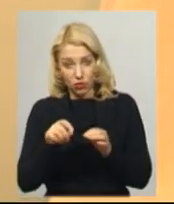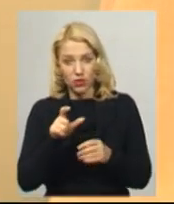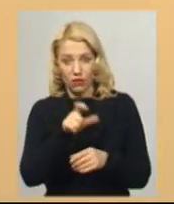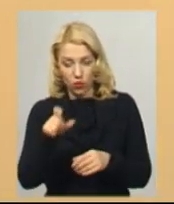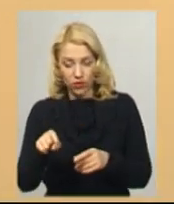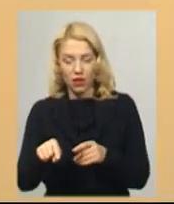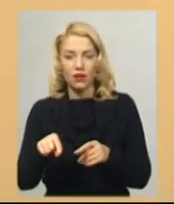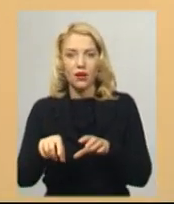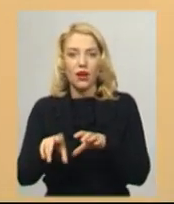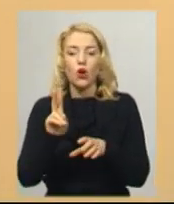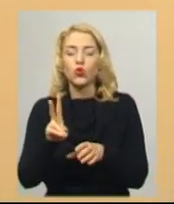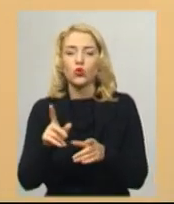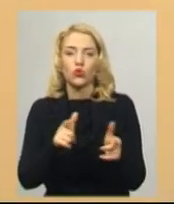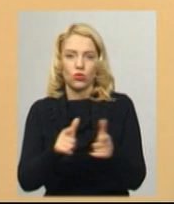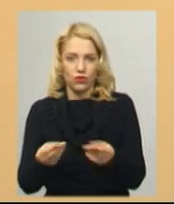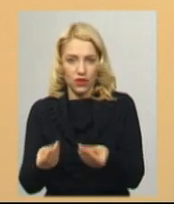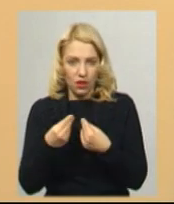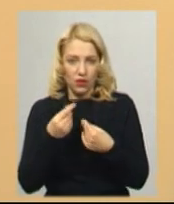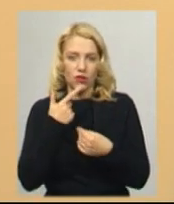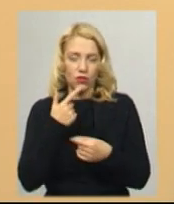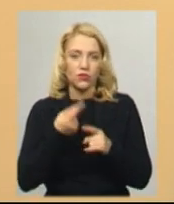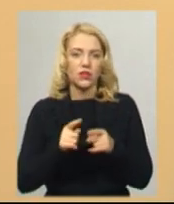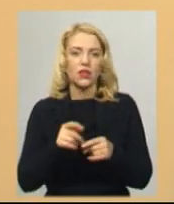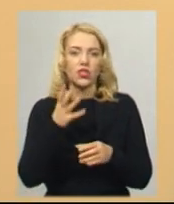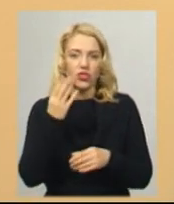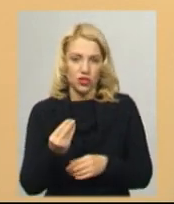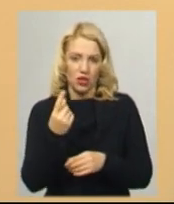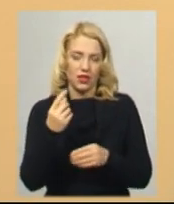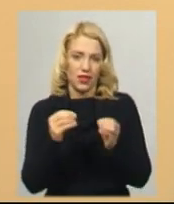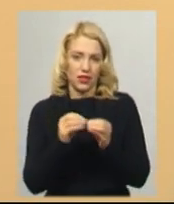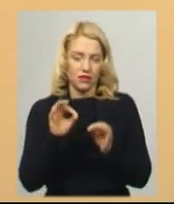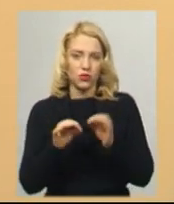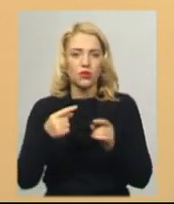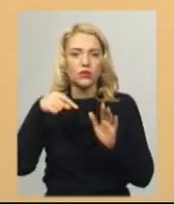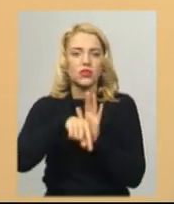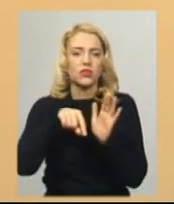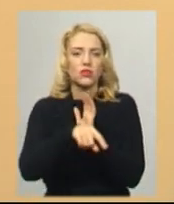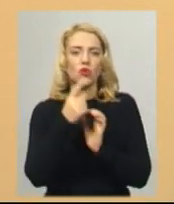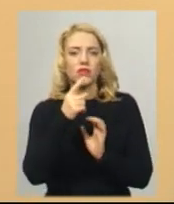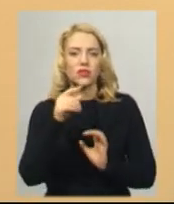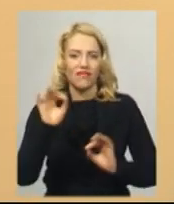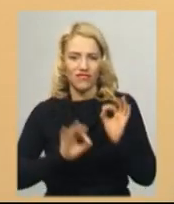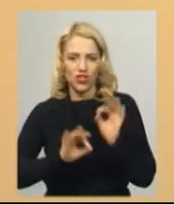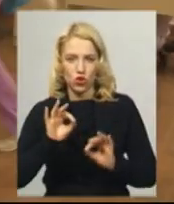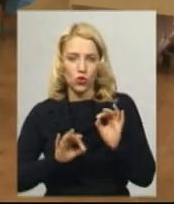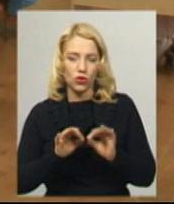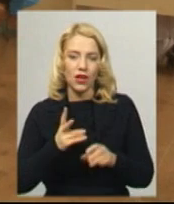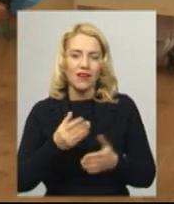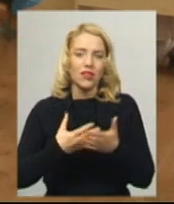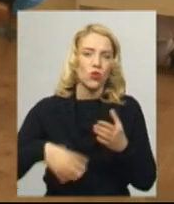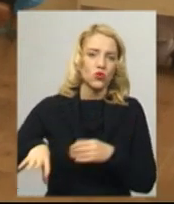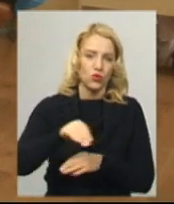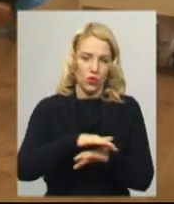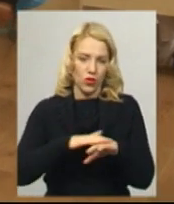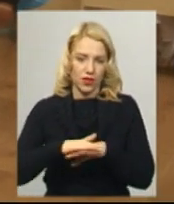поділитися, це ще 10%. Тому ми усвідомимо, що 1% з населення являється донорами. Найбільша